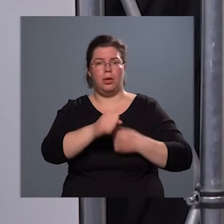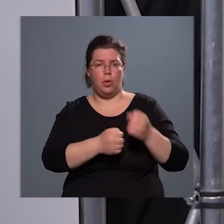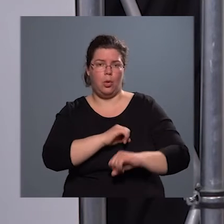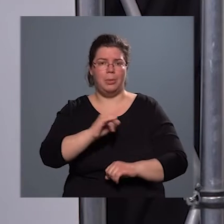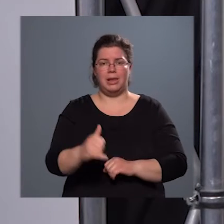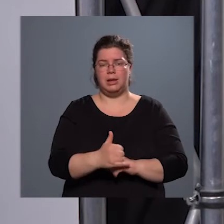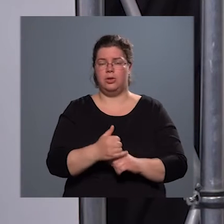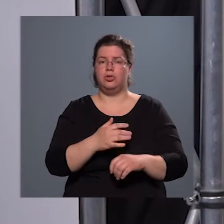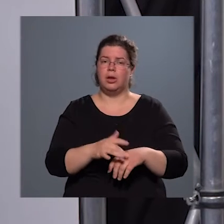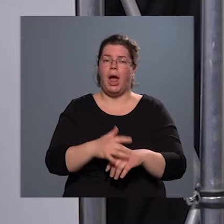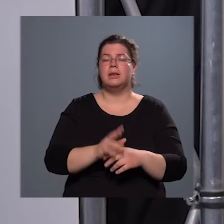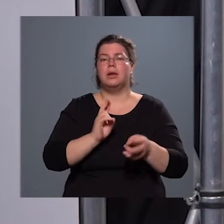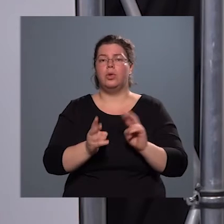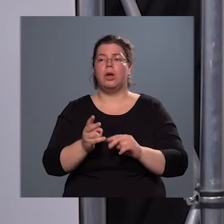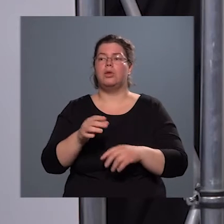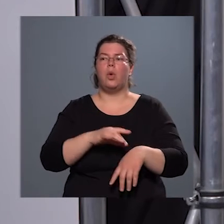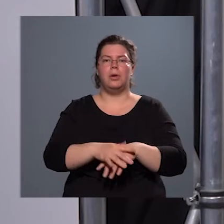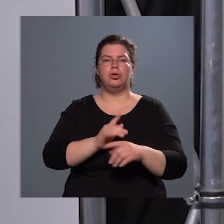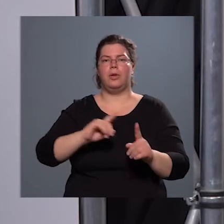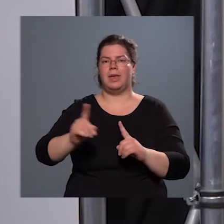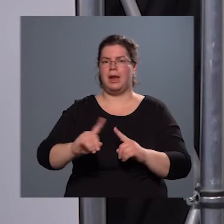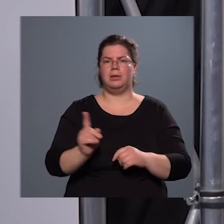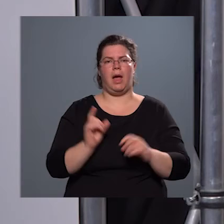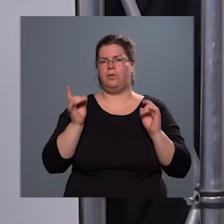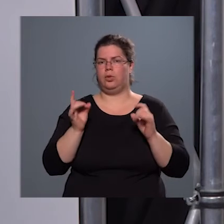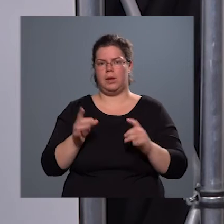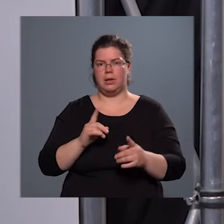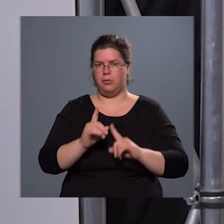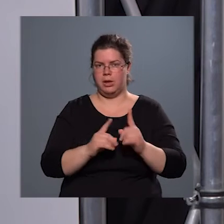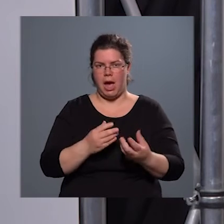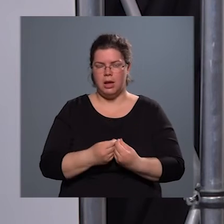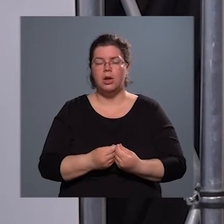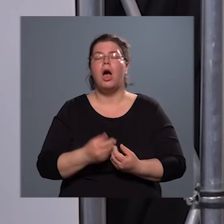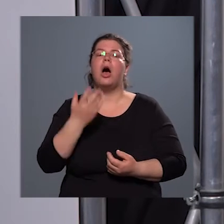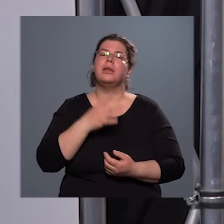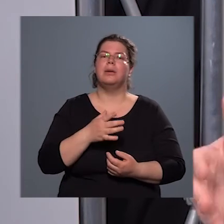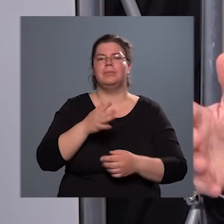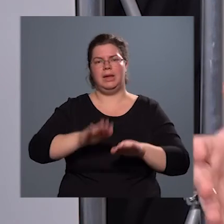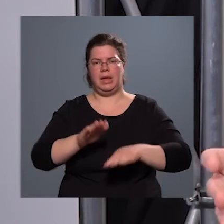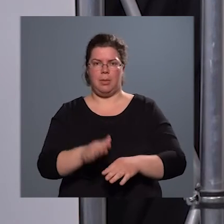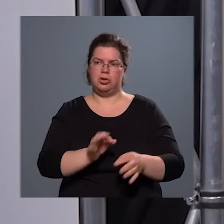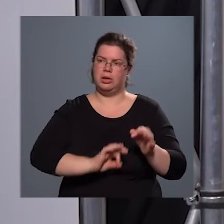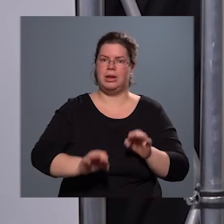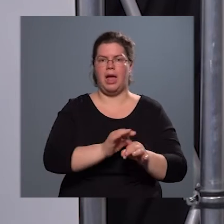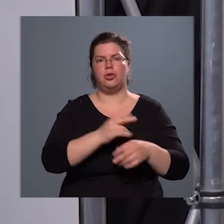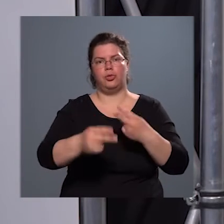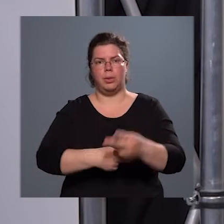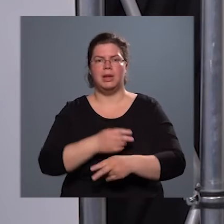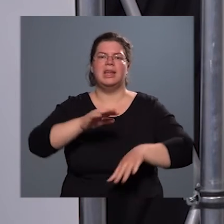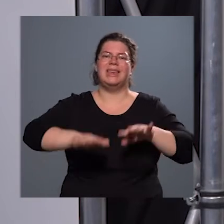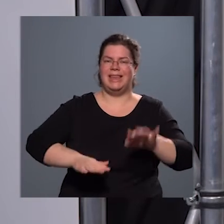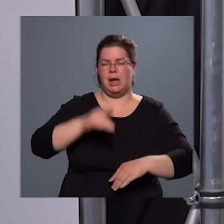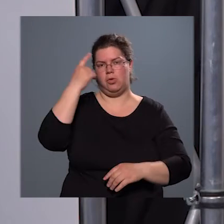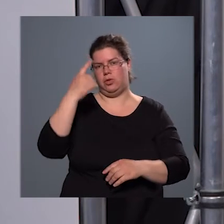hogy az orvoshoz járás az ne frusztrációval járjon, hanem kényelmesen, tehát a teljes folyamat kényelmesen tudjon